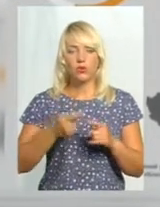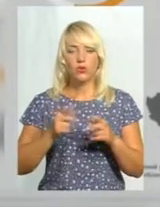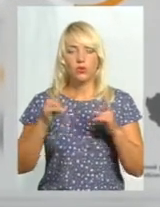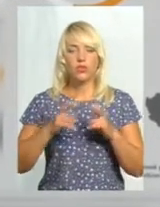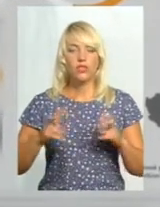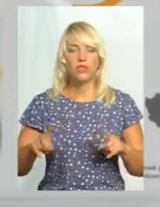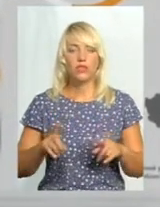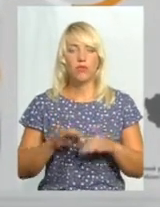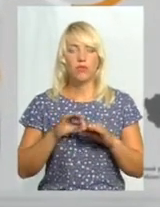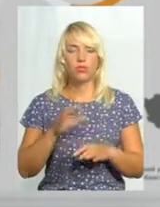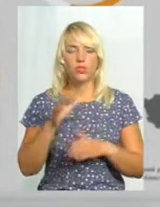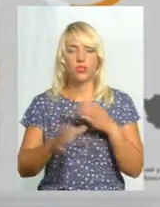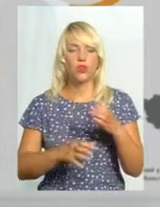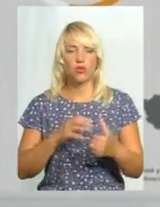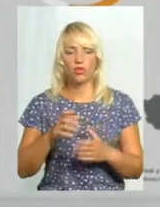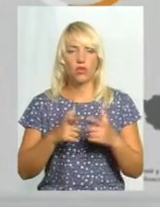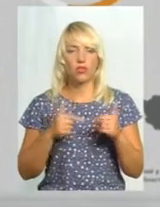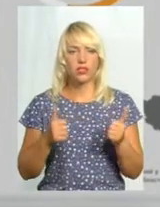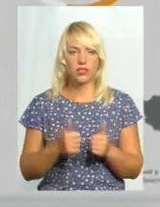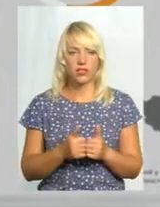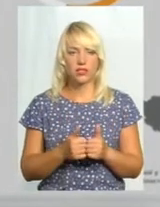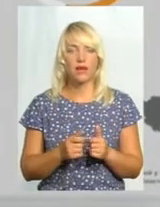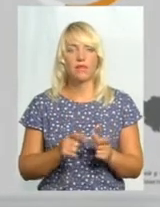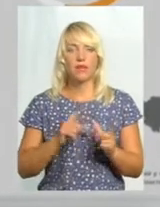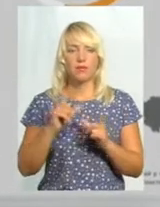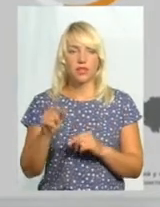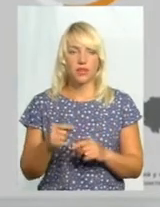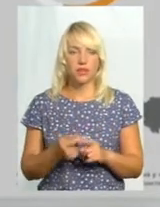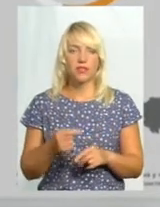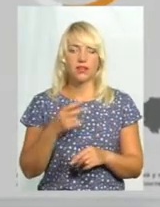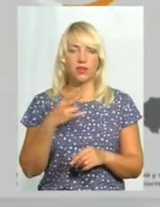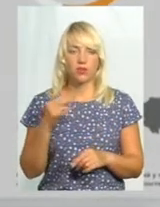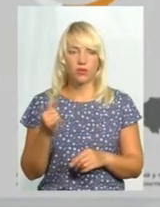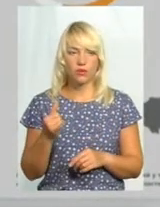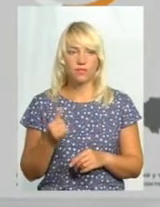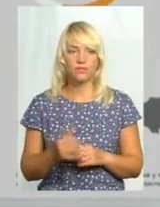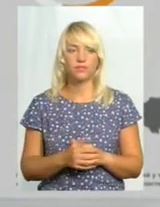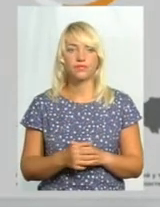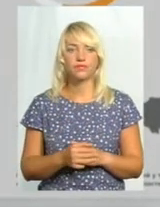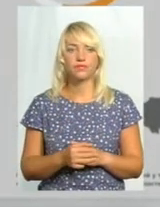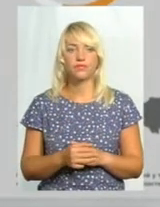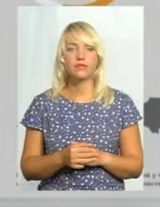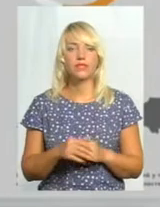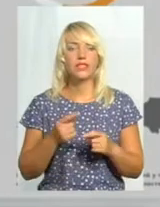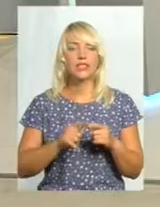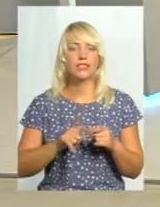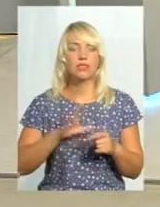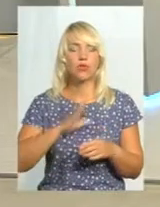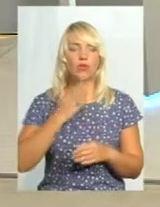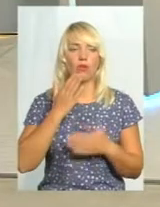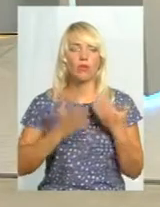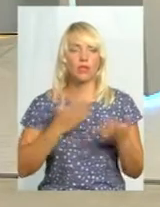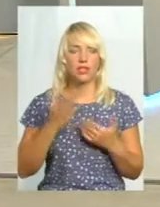проводила Міжнародна організація з міграції, от воно є на екрані дійсно, і це було опитування